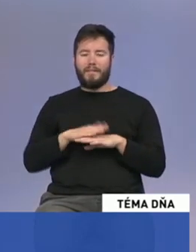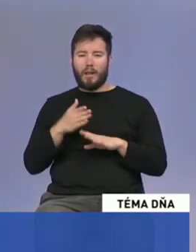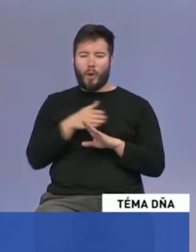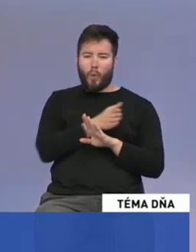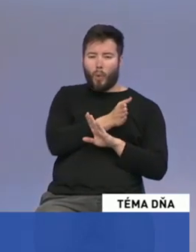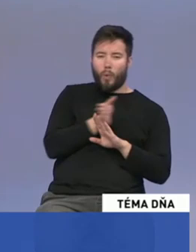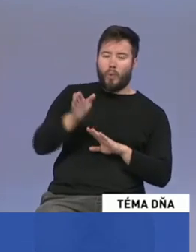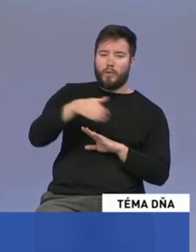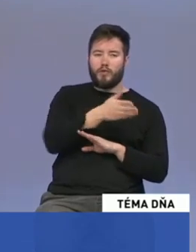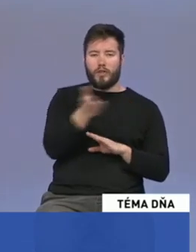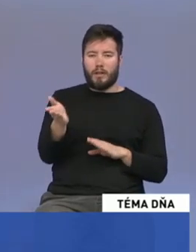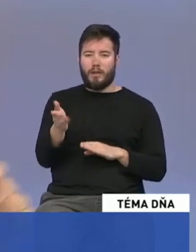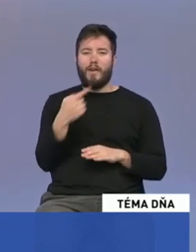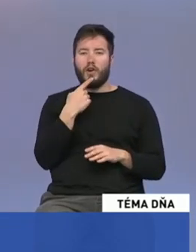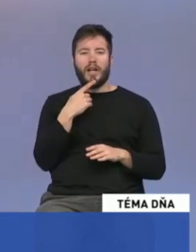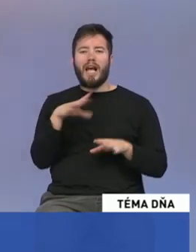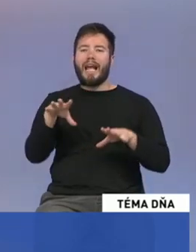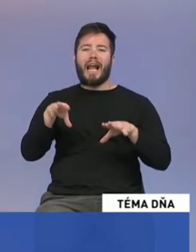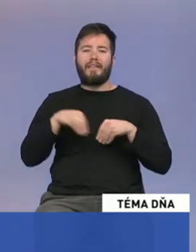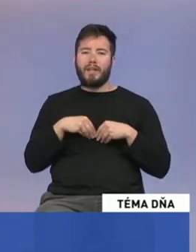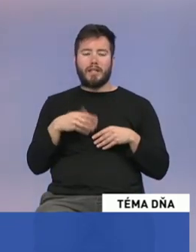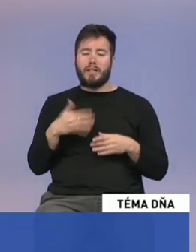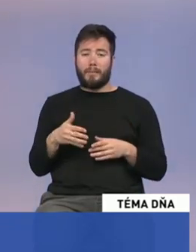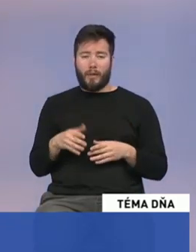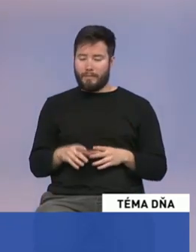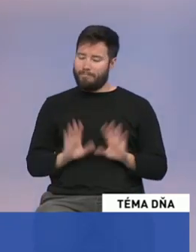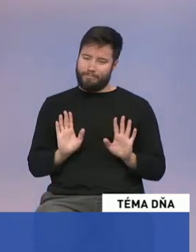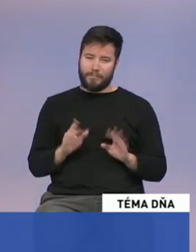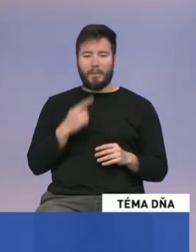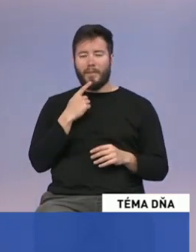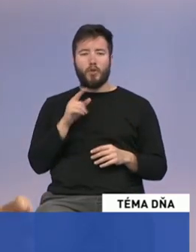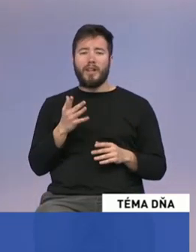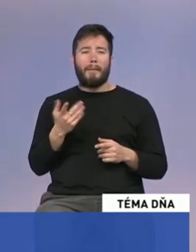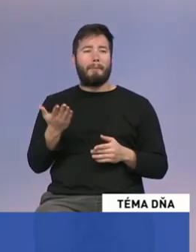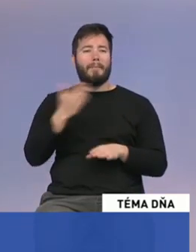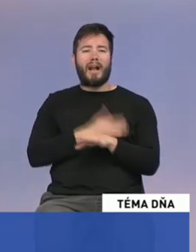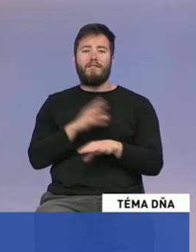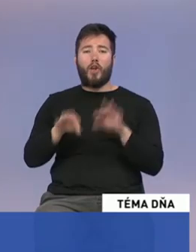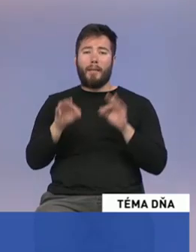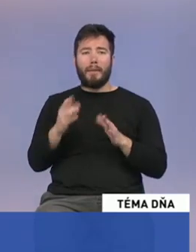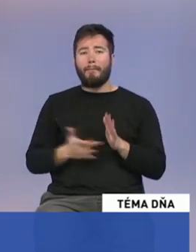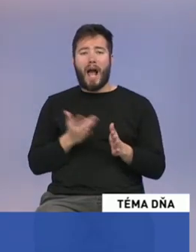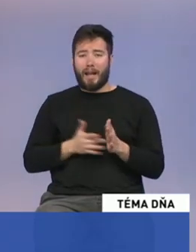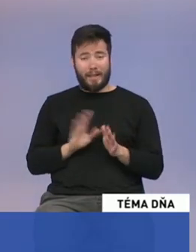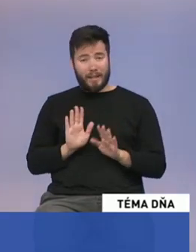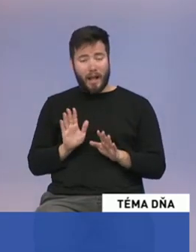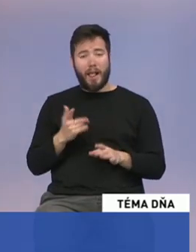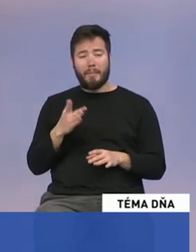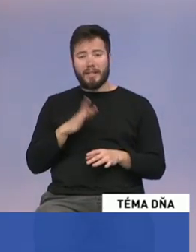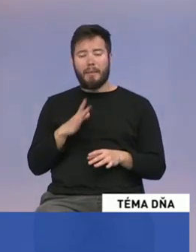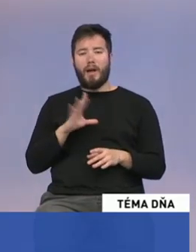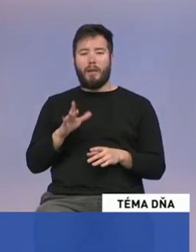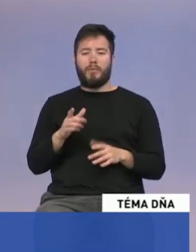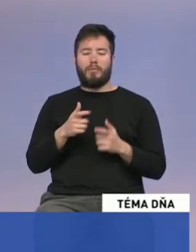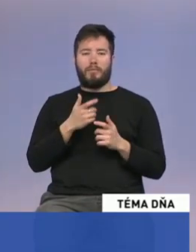ratifikáciou, takže sa vlastne nič nedie. Preto nie, to nie je žiaden predvolebný marketing, ale chceme, ako táto národná rada, aby